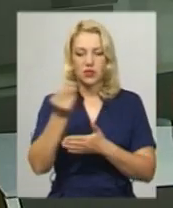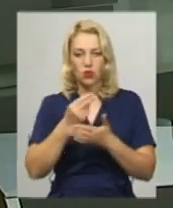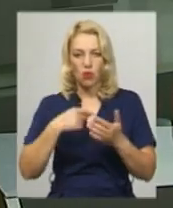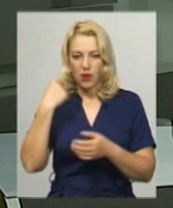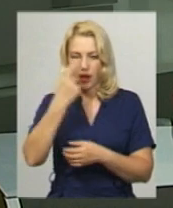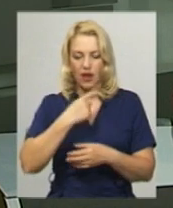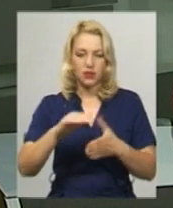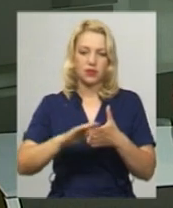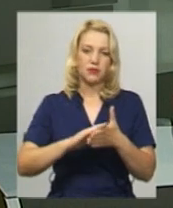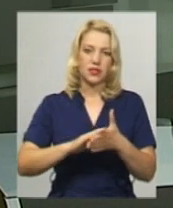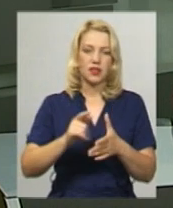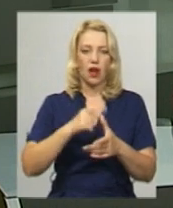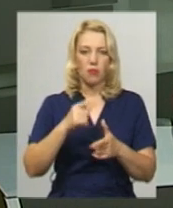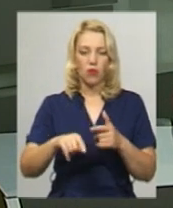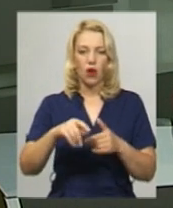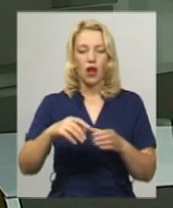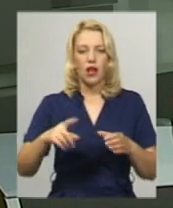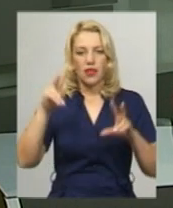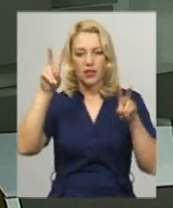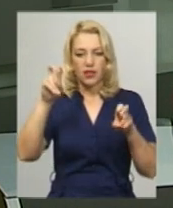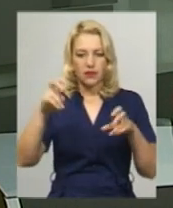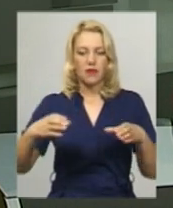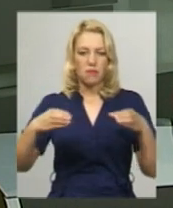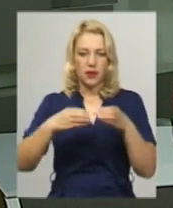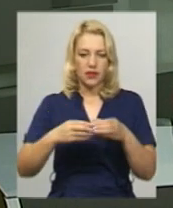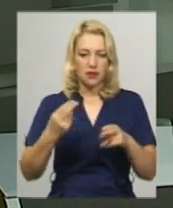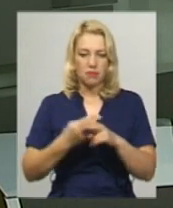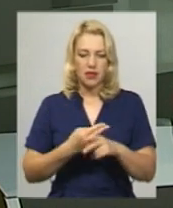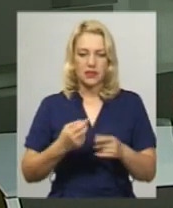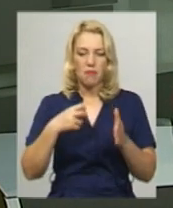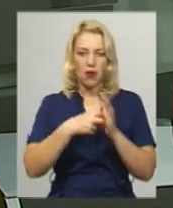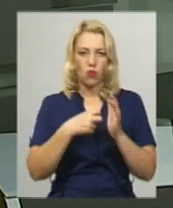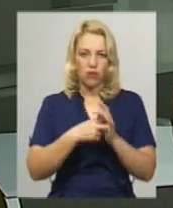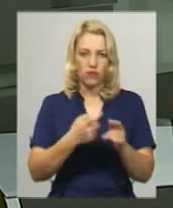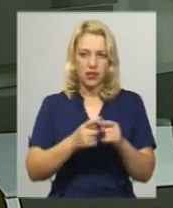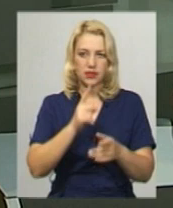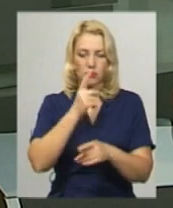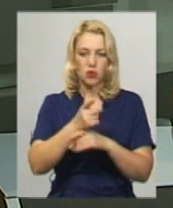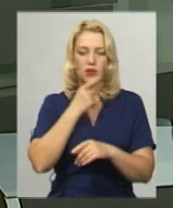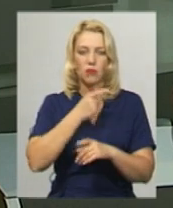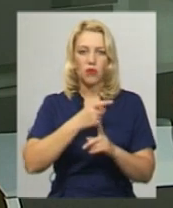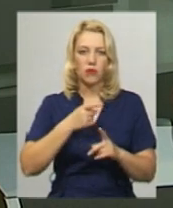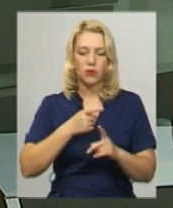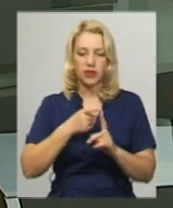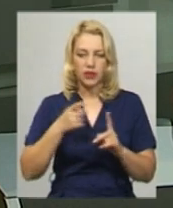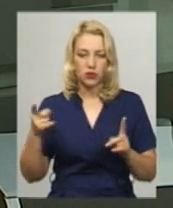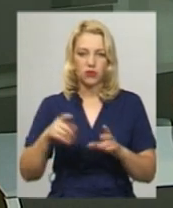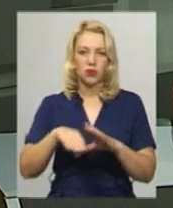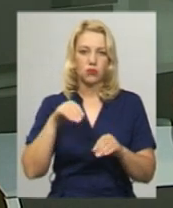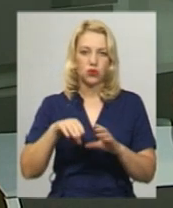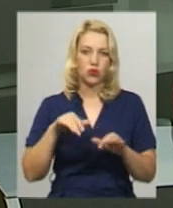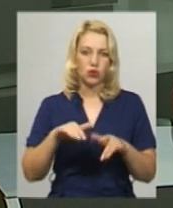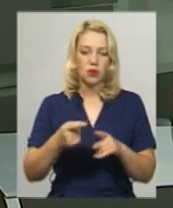кандидата або логотипом партії без відповідного маркування заборонена на період проведення виборчої кампанії. Про це каже громадський